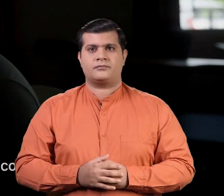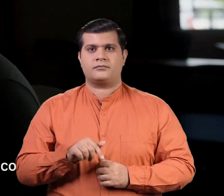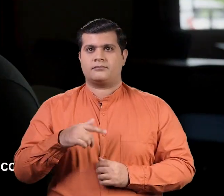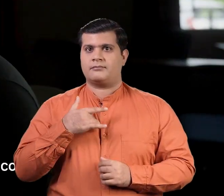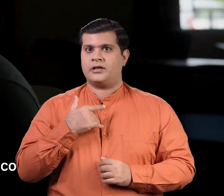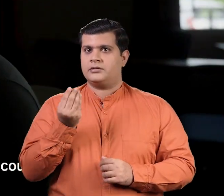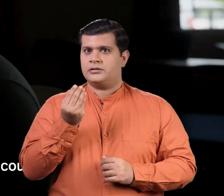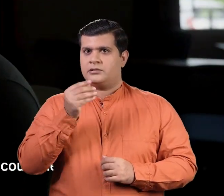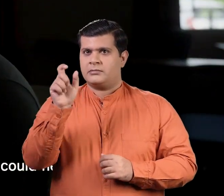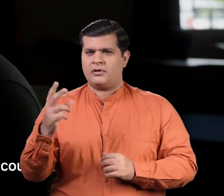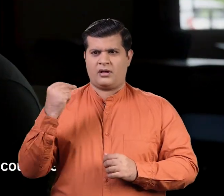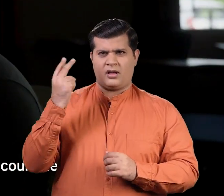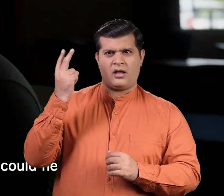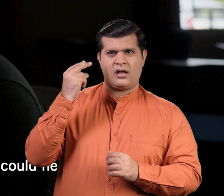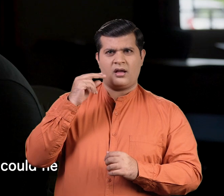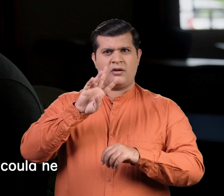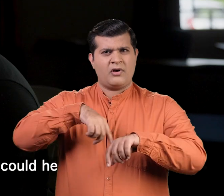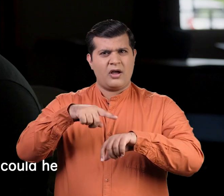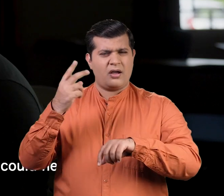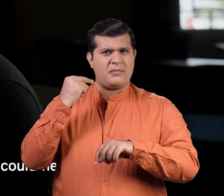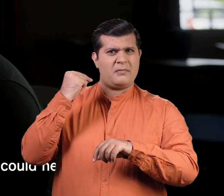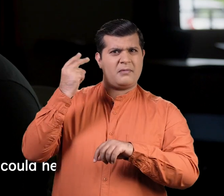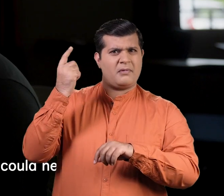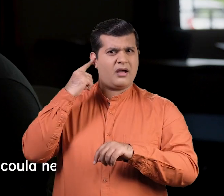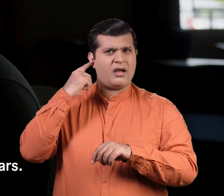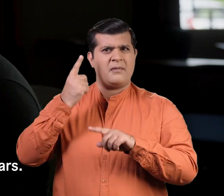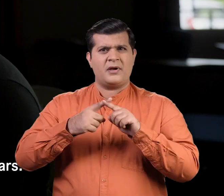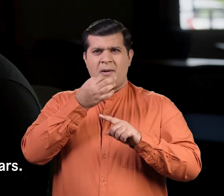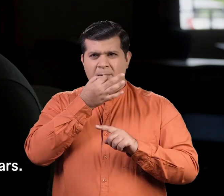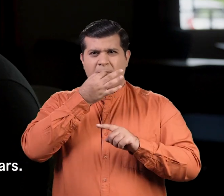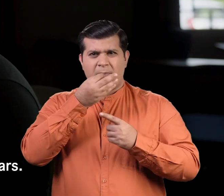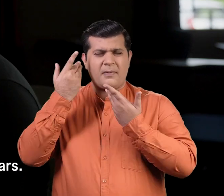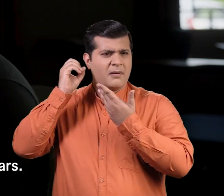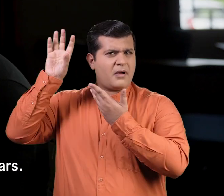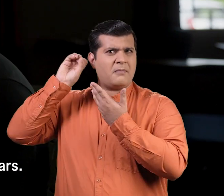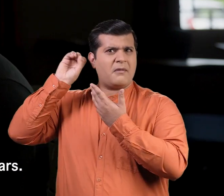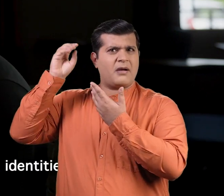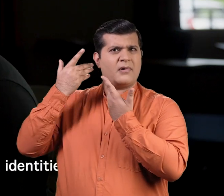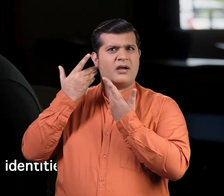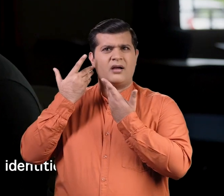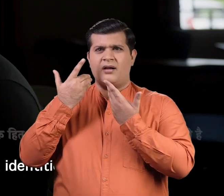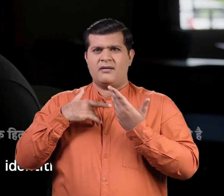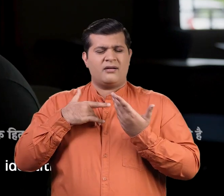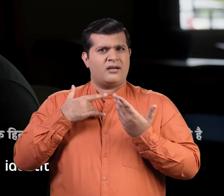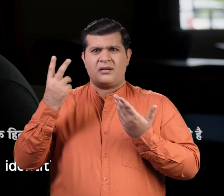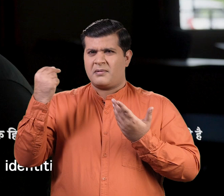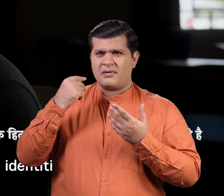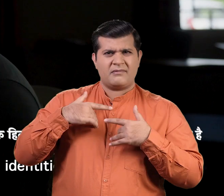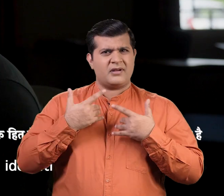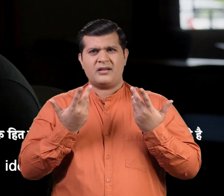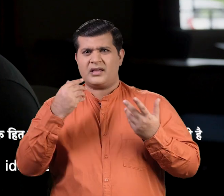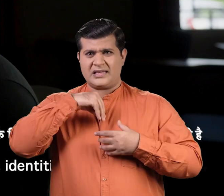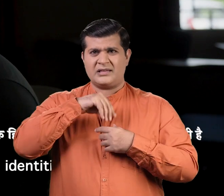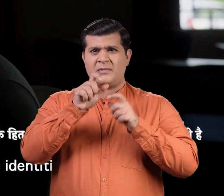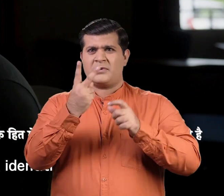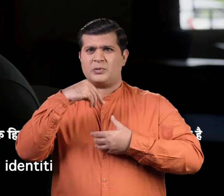ऐसा लगता था कि बात चल रही है 24 गंटे कुछ आवाज आती थी कानों में सीटी वजना कुछ बोल रहा कोई ऐसा लग रहा था